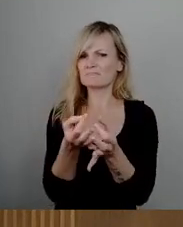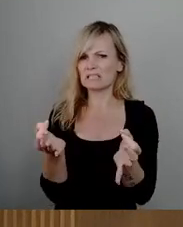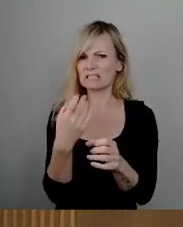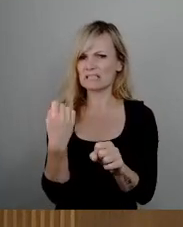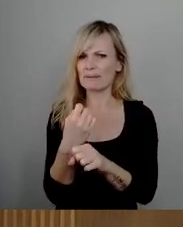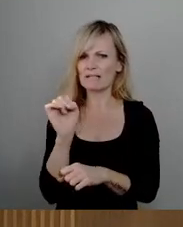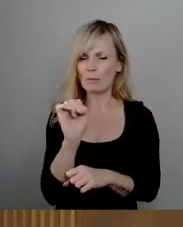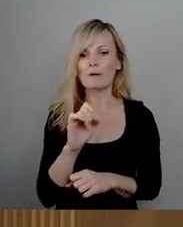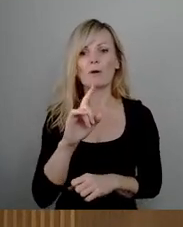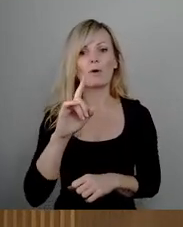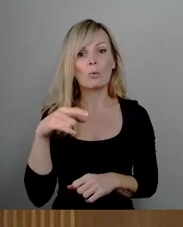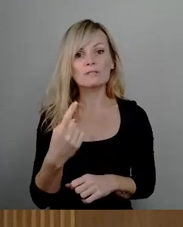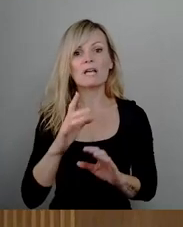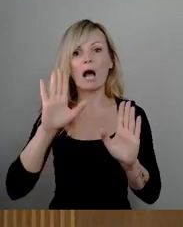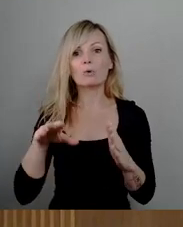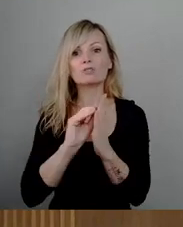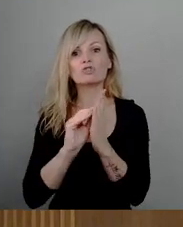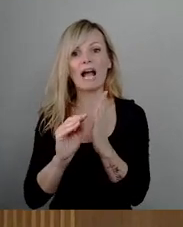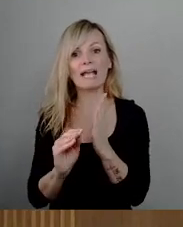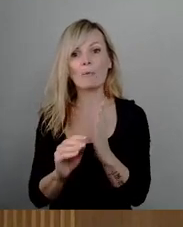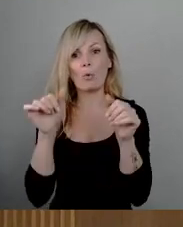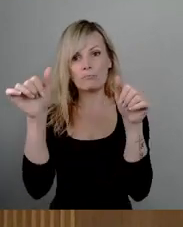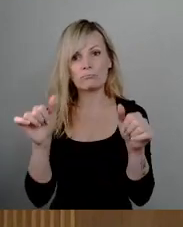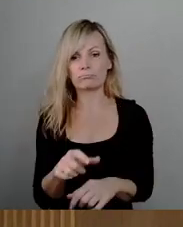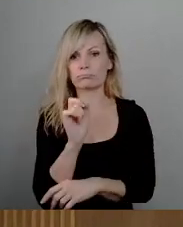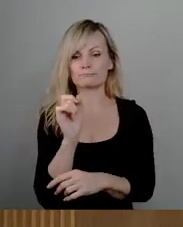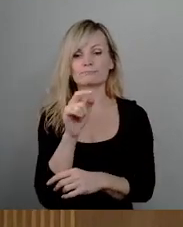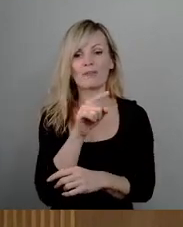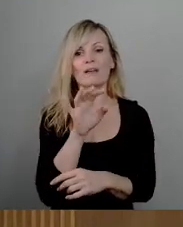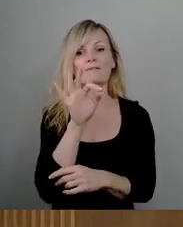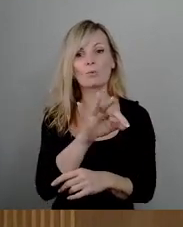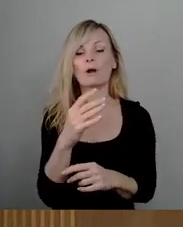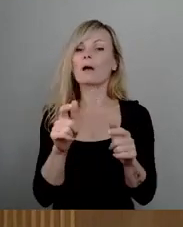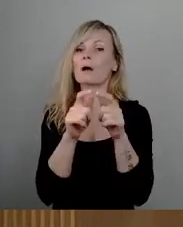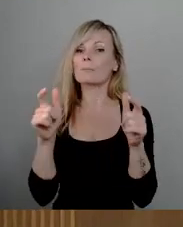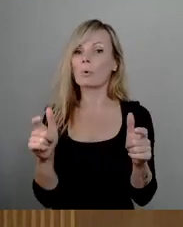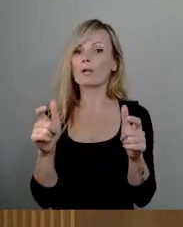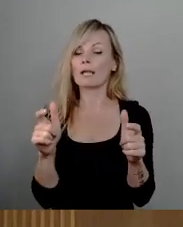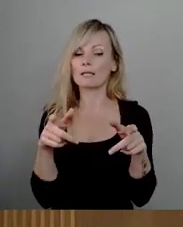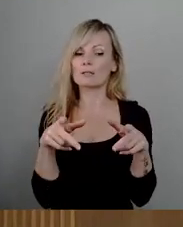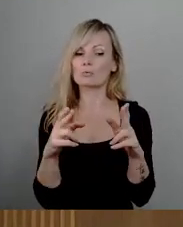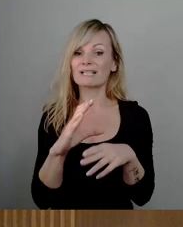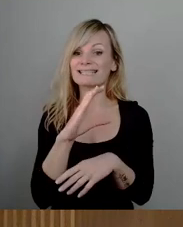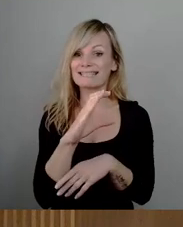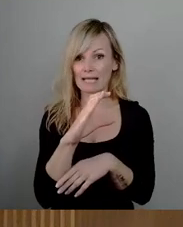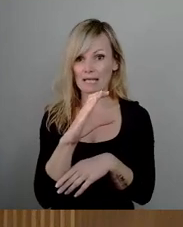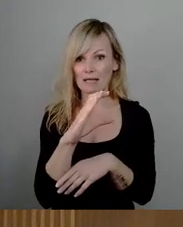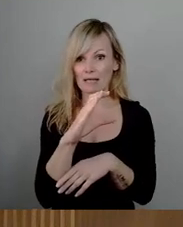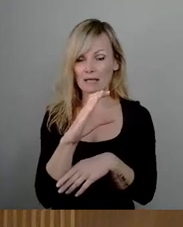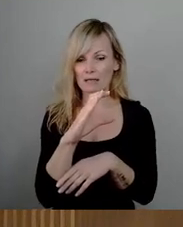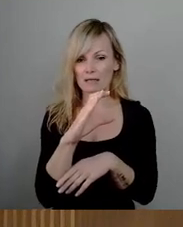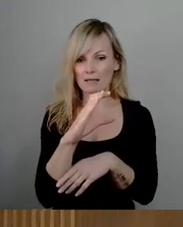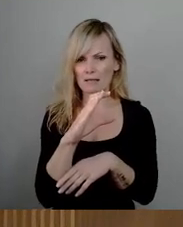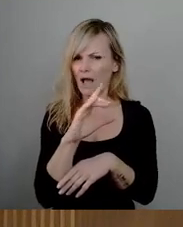bei der Ausschreibung zur Sanierung des Brückenzuges C auch nicht vorgesehen gewesen,